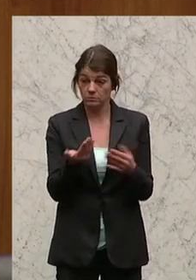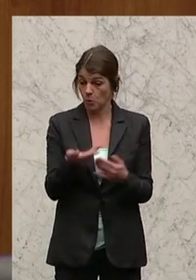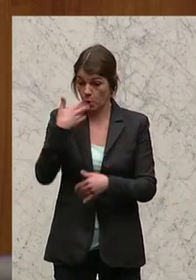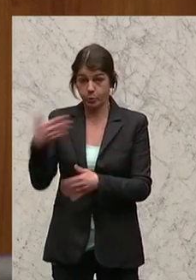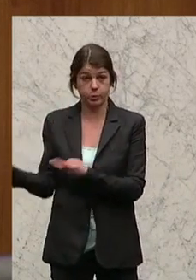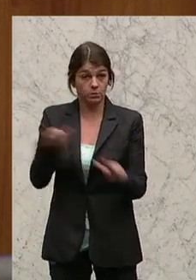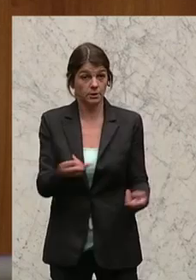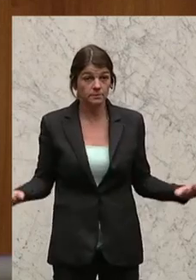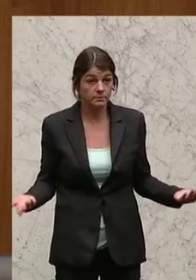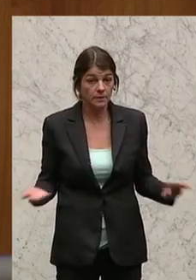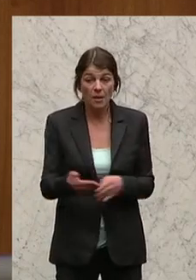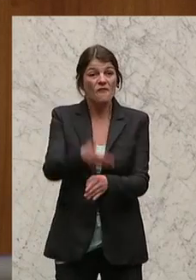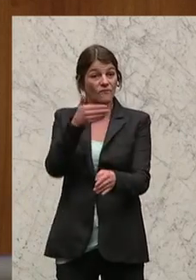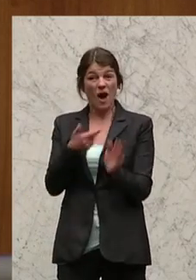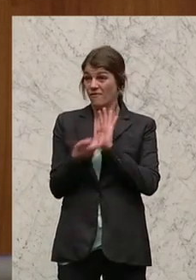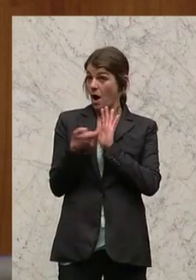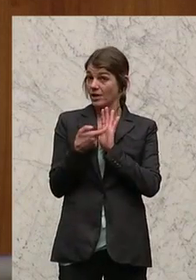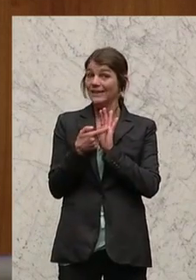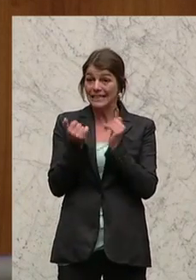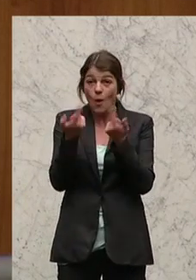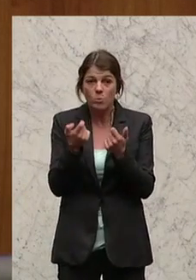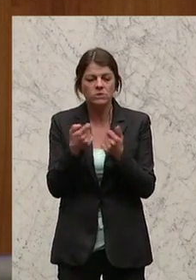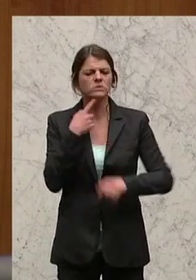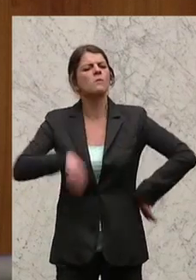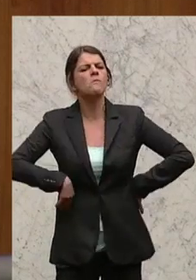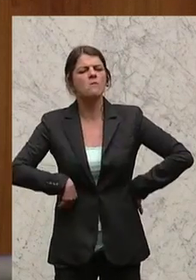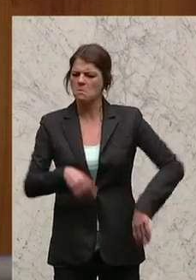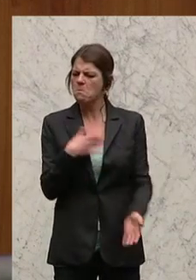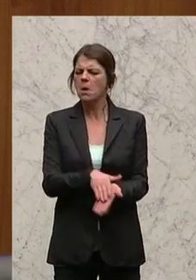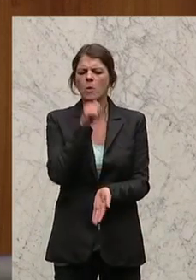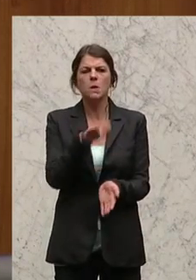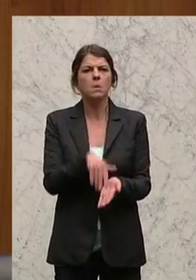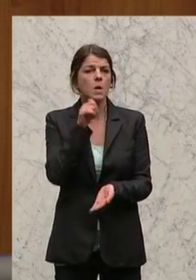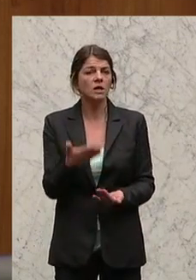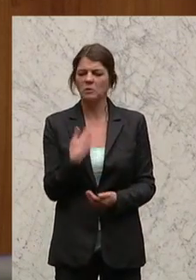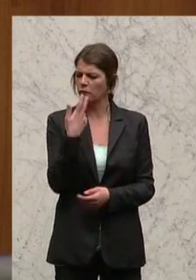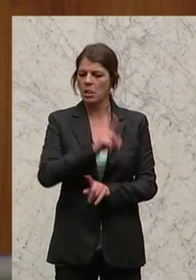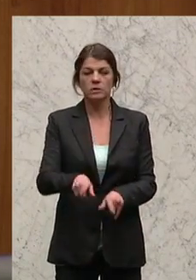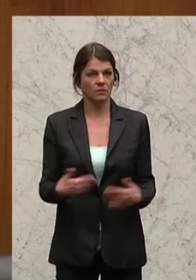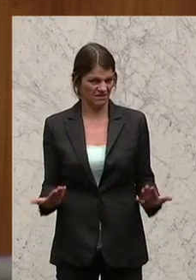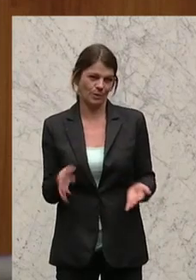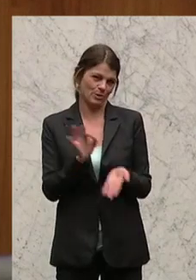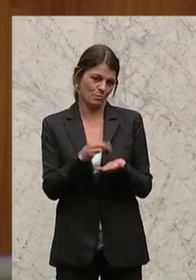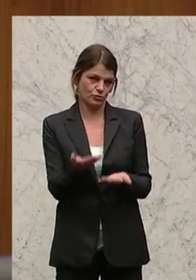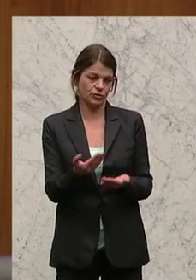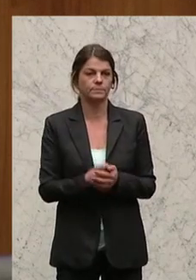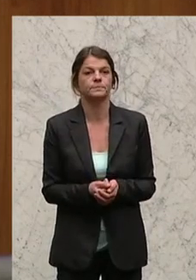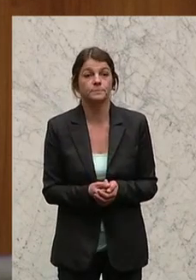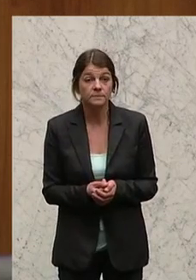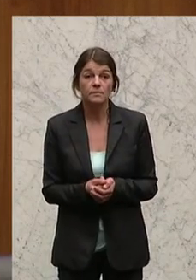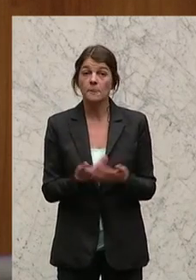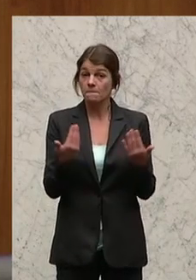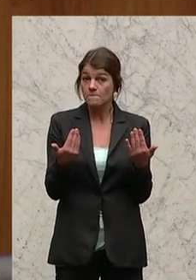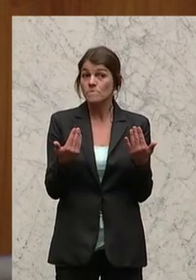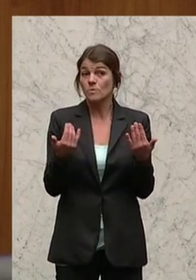nicht am Tisch liegt, davor es fordern und wenn es dann kommt, zu sagen, brauchen wir alles nicht, wollen wir alles nicht. Und die Frage,